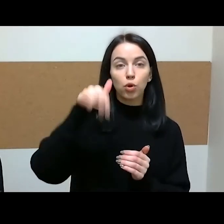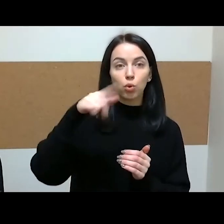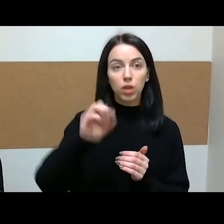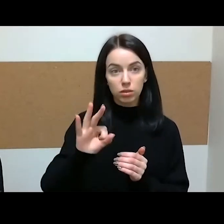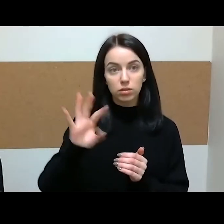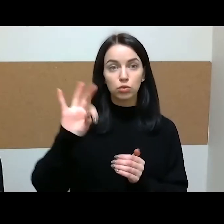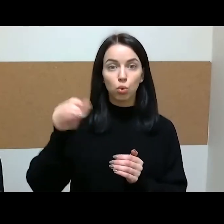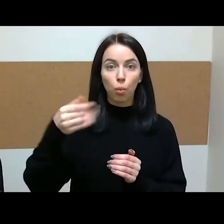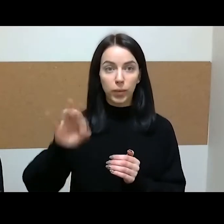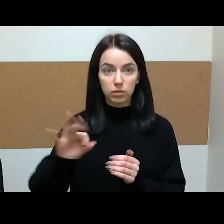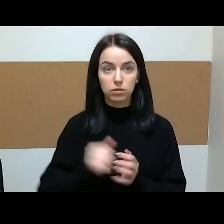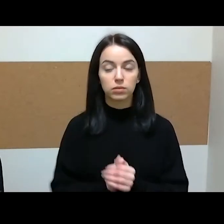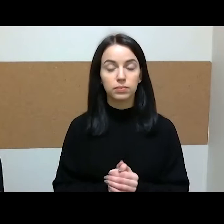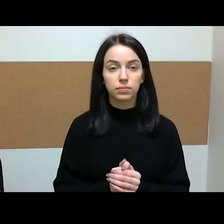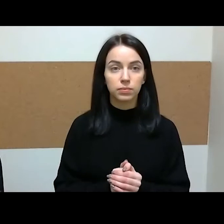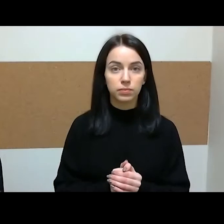jūsų nuomonė.